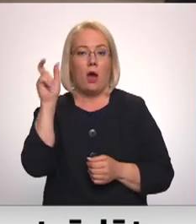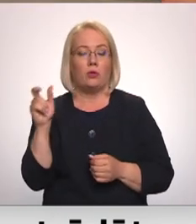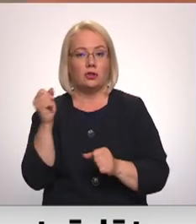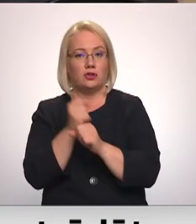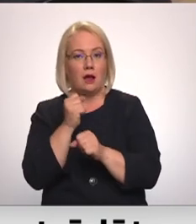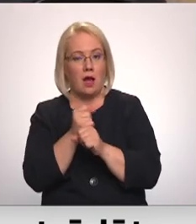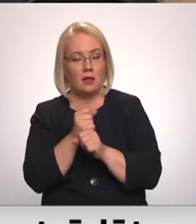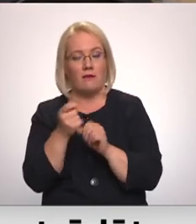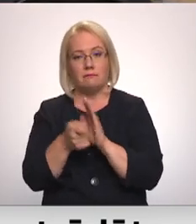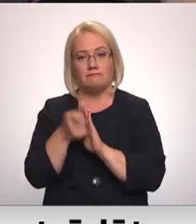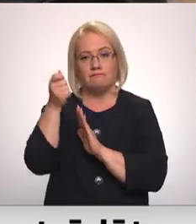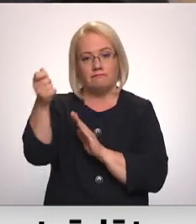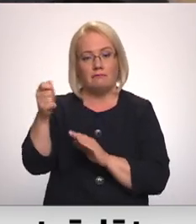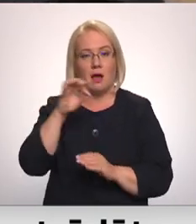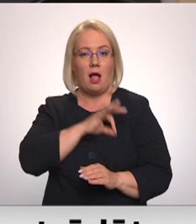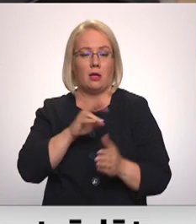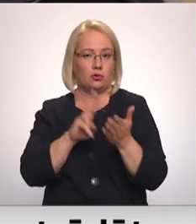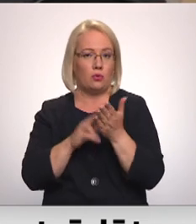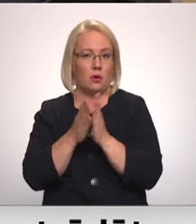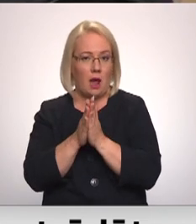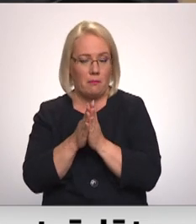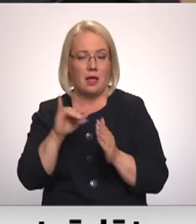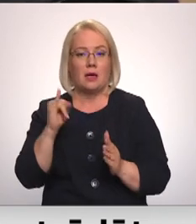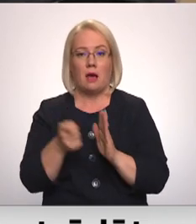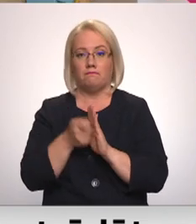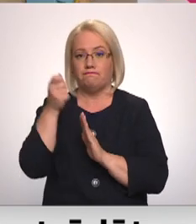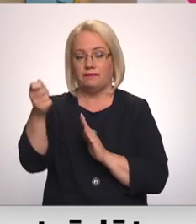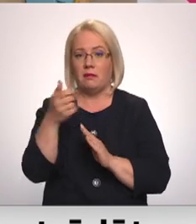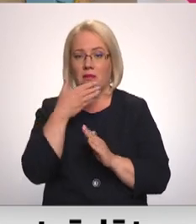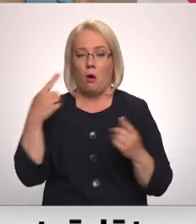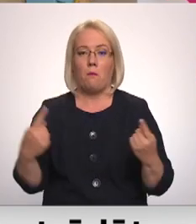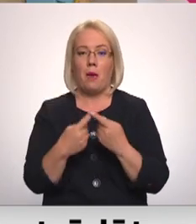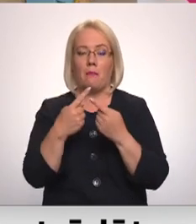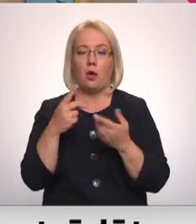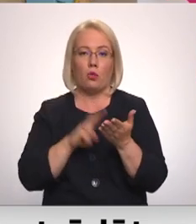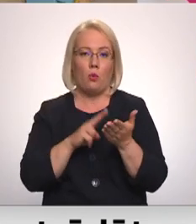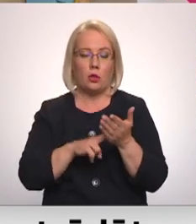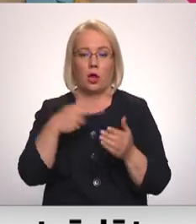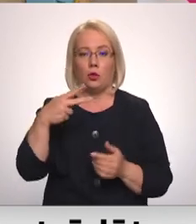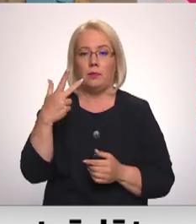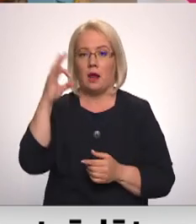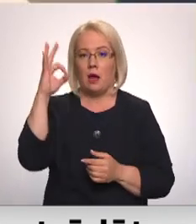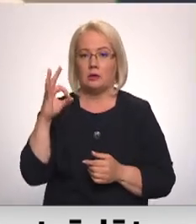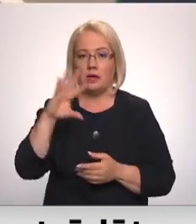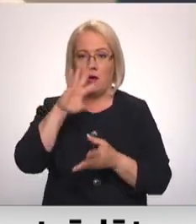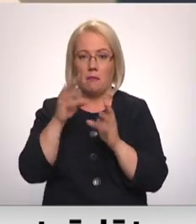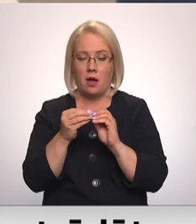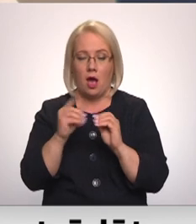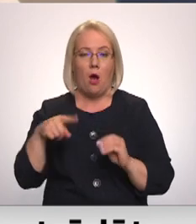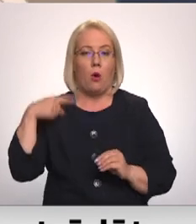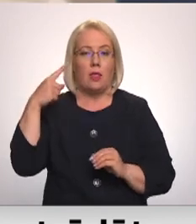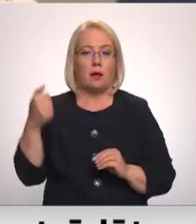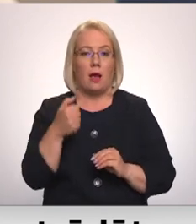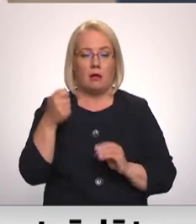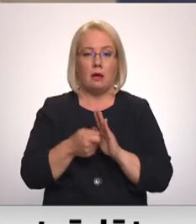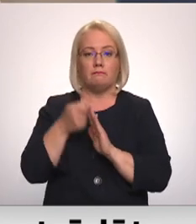iesniegt algas nodokļu grāmatiņu. Ja tā netiek iesniegt, tiek piemērots nodoklis 23% apmērā. Un nākamajā gadā, iesniedzot